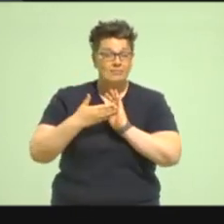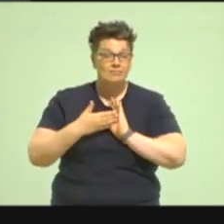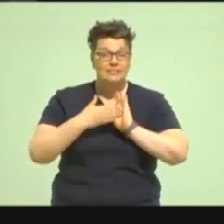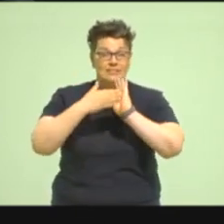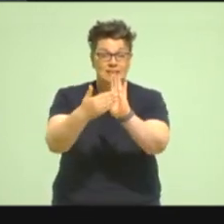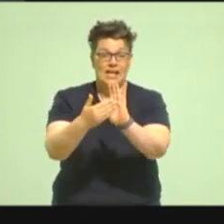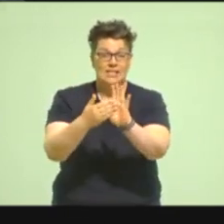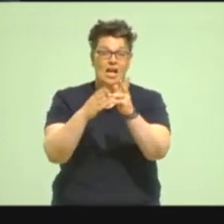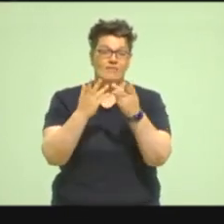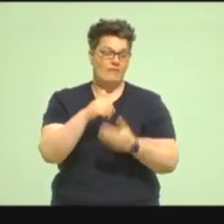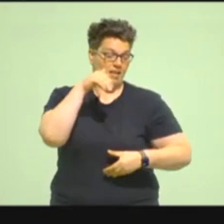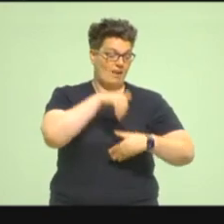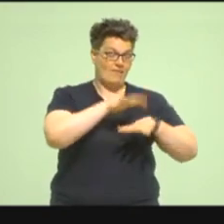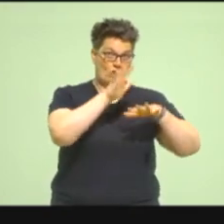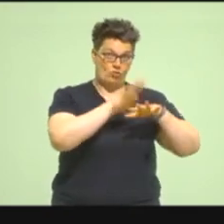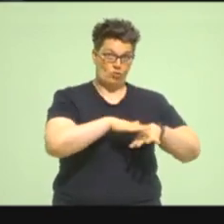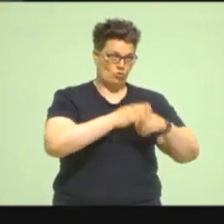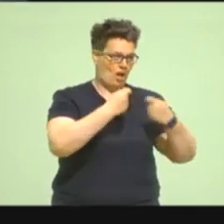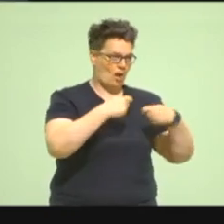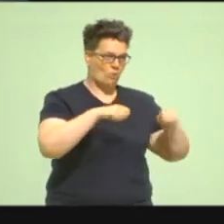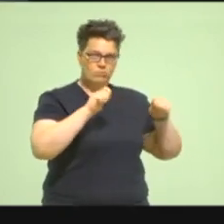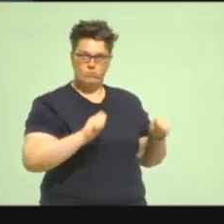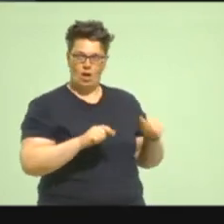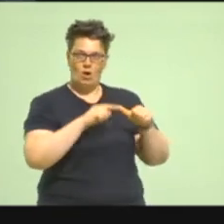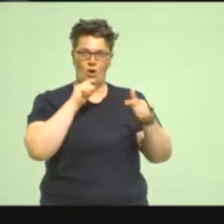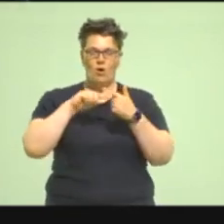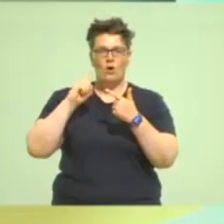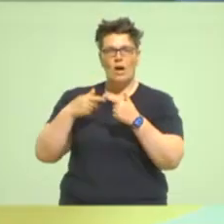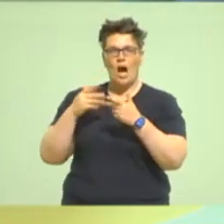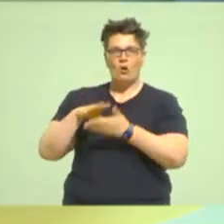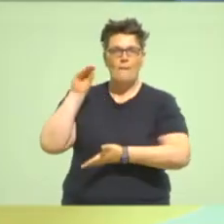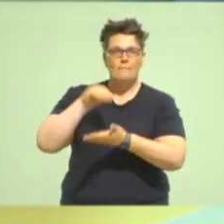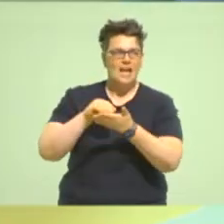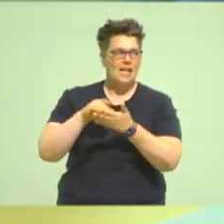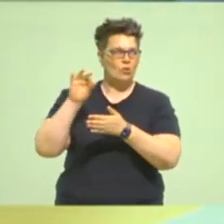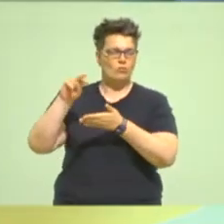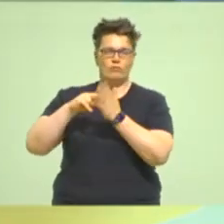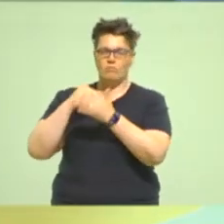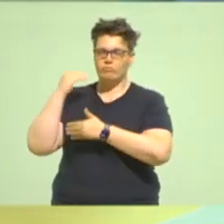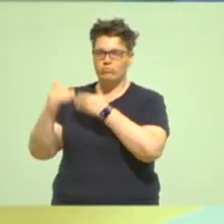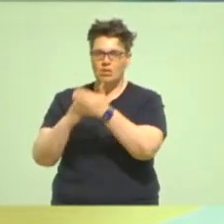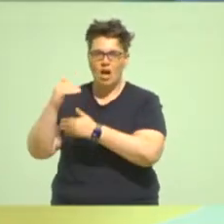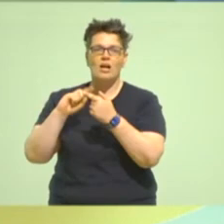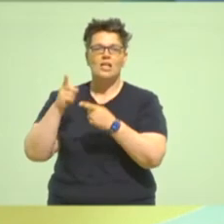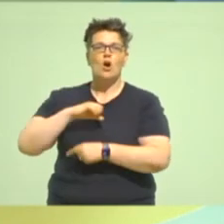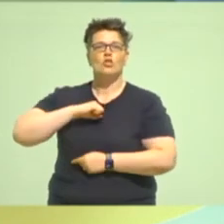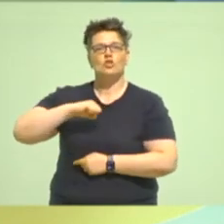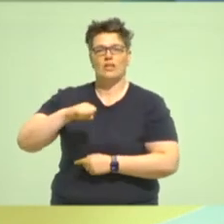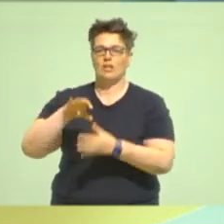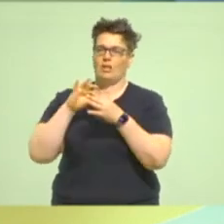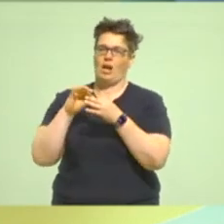Ausbau von Infrastruktur, von Beteiligung bei planerischen Vorhaben und Geschwindigkeit bei Planungen